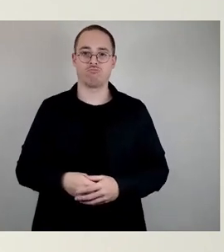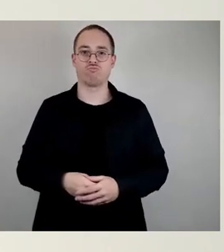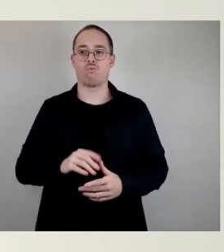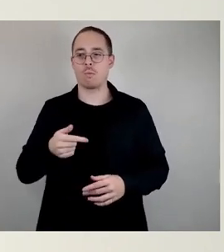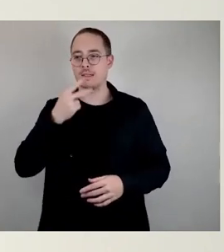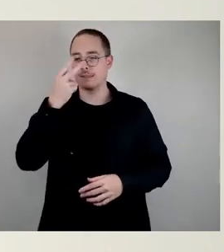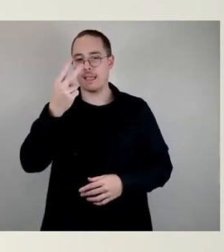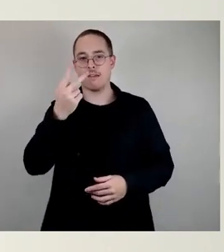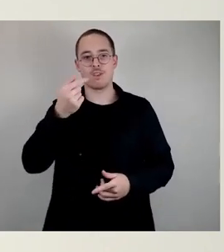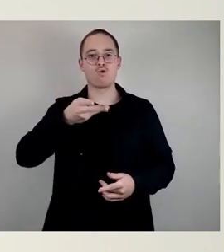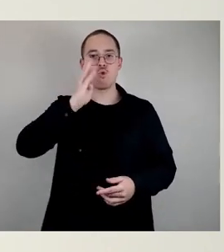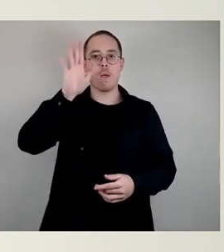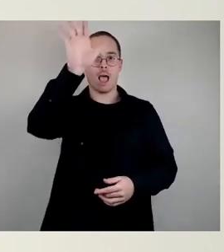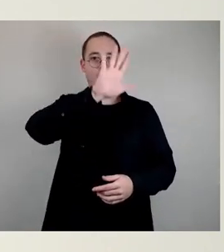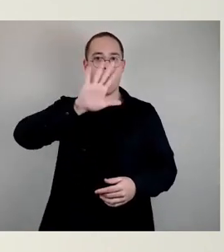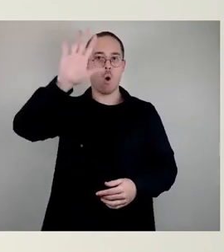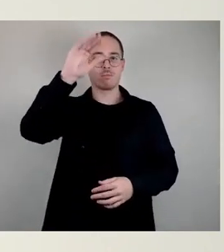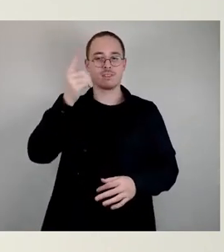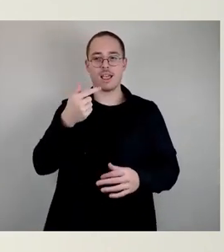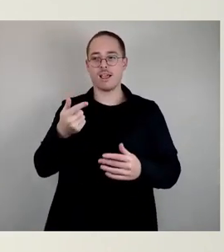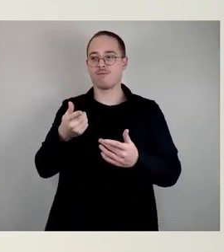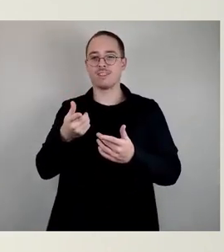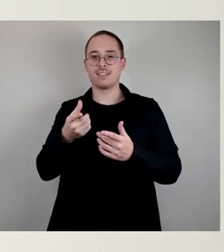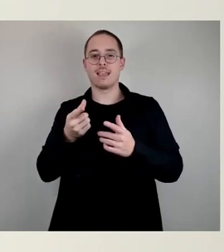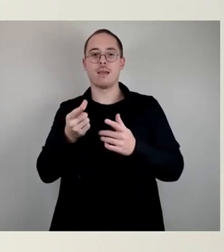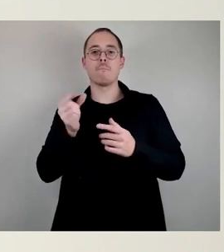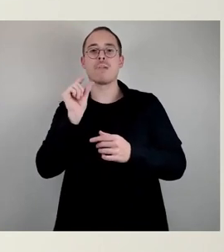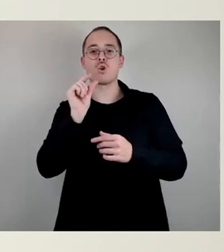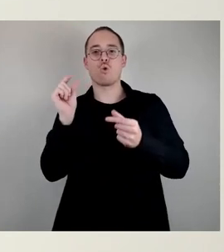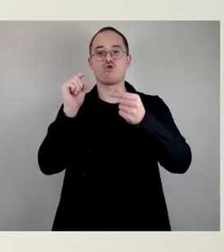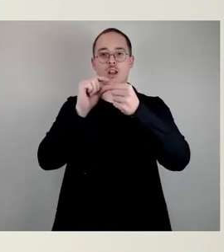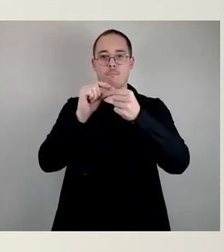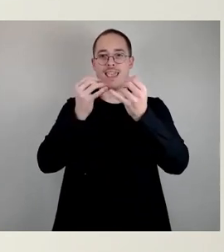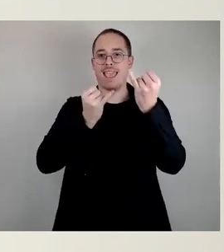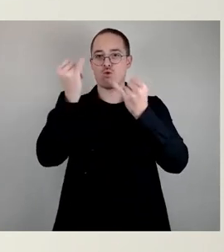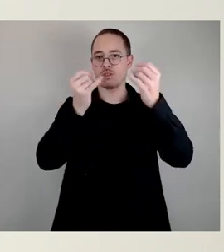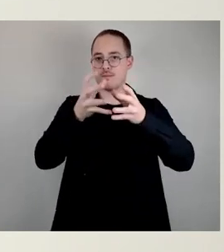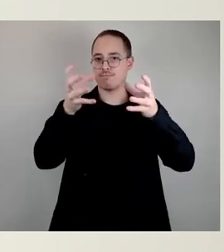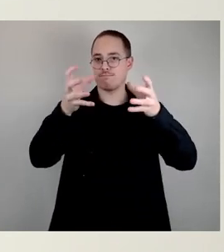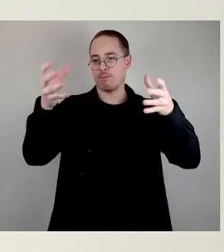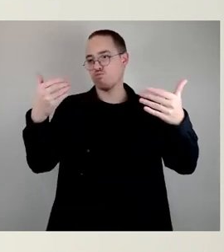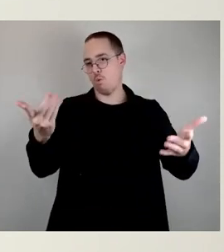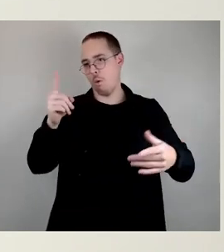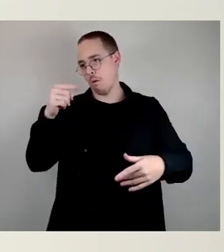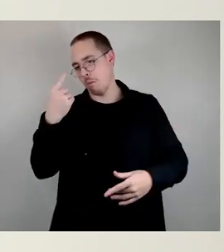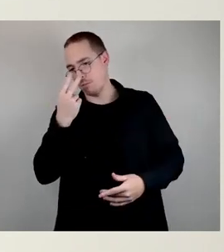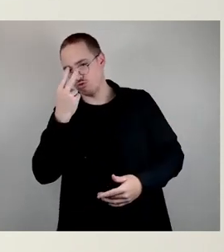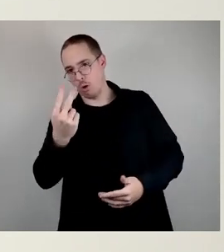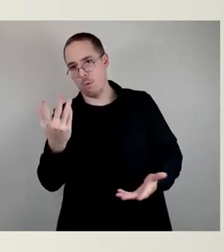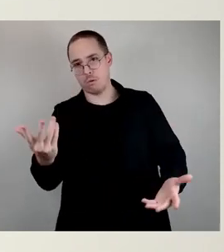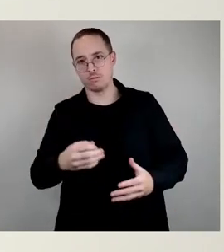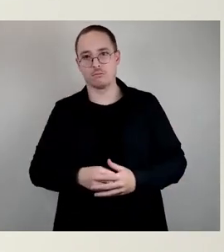Halbleiterindustrie angeht. Herzenstraße nochmal ganz konkret, haben wir also als Schulverwaltung gesagt, brauchen wir jetzt nicht.